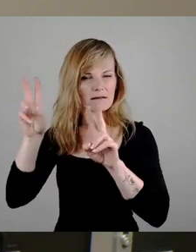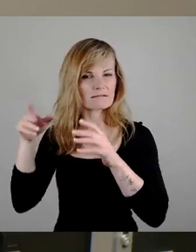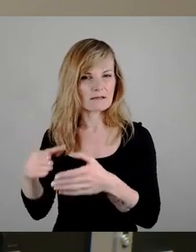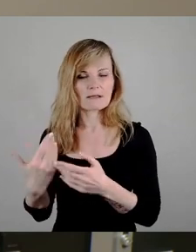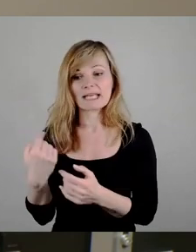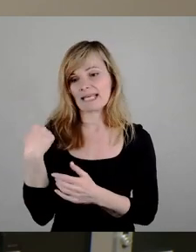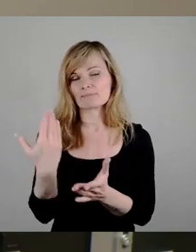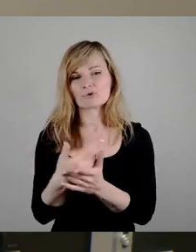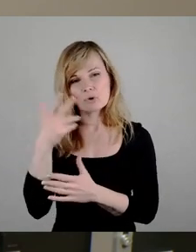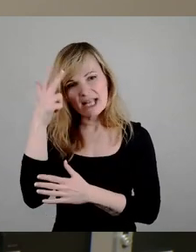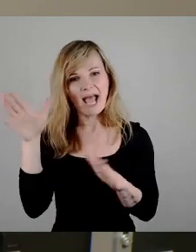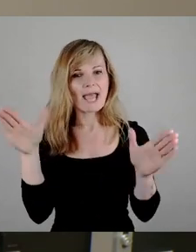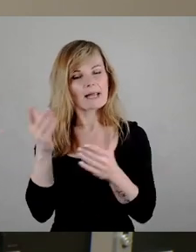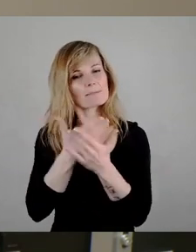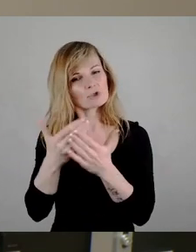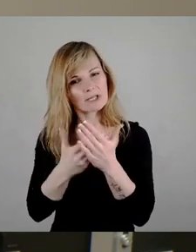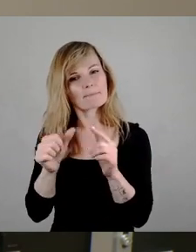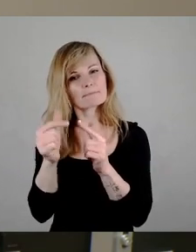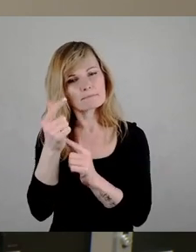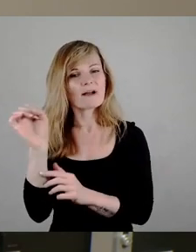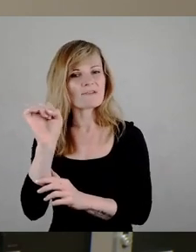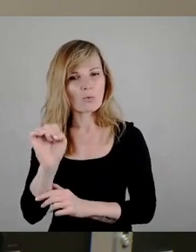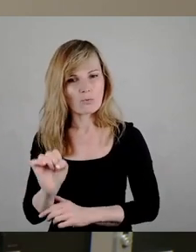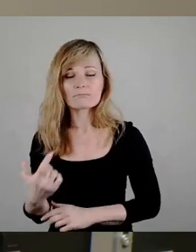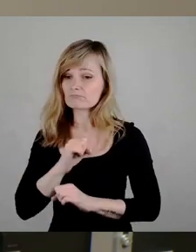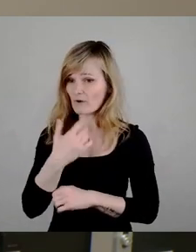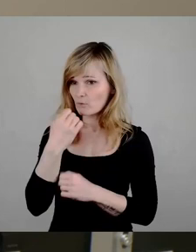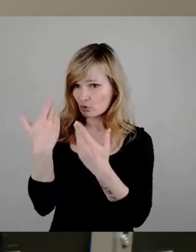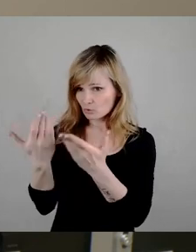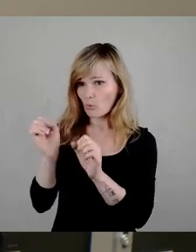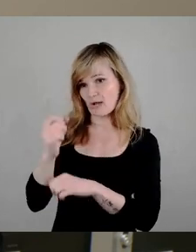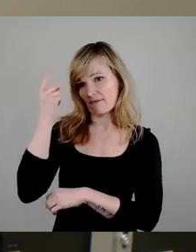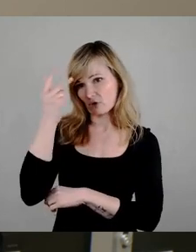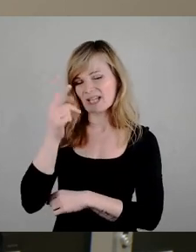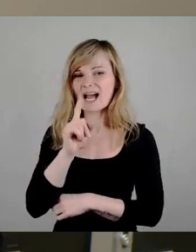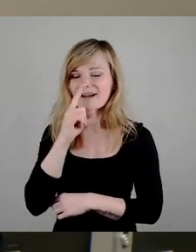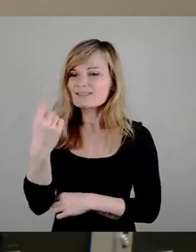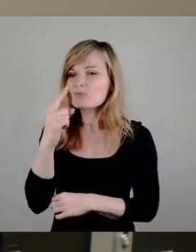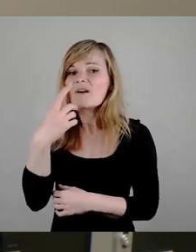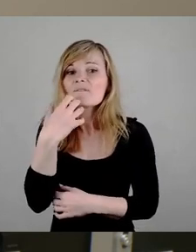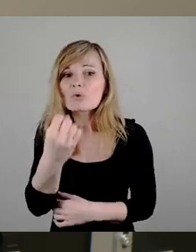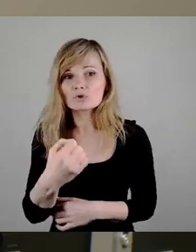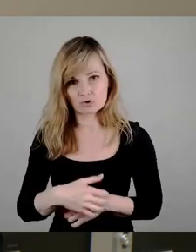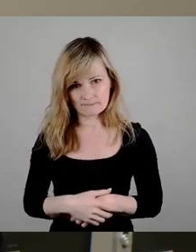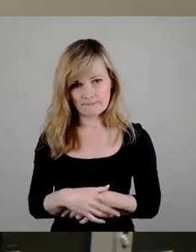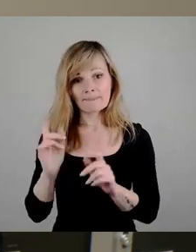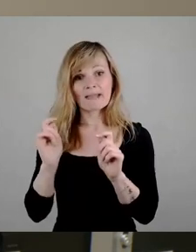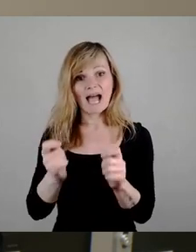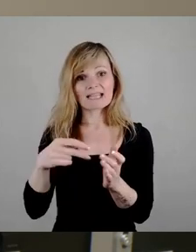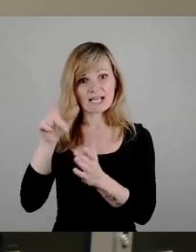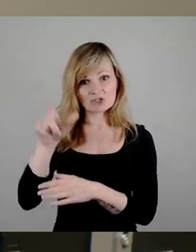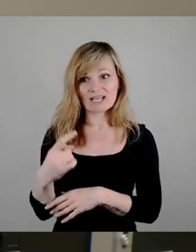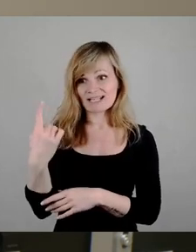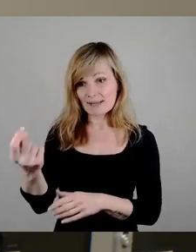Wünsche dabei sind durchaus nachvollziehbar, aber es sind eben nur Wünsche. Denn was der Antragsteller bei diesem Antrag offenbar vergessen hat,